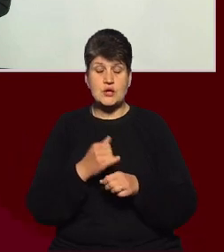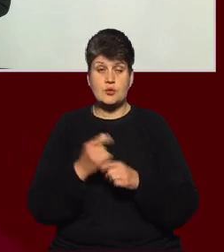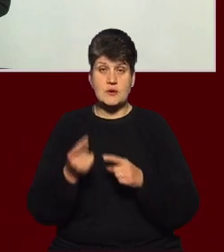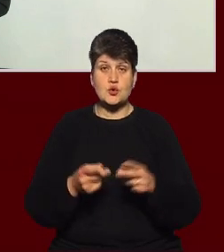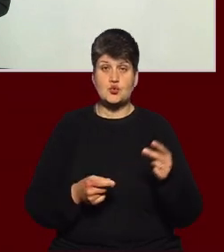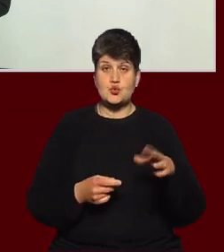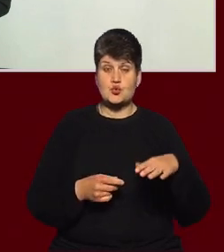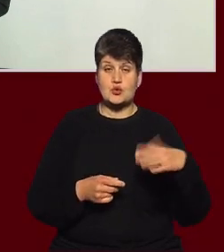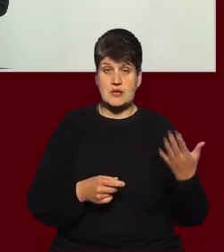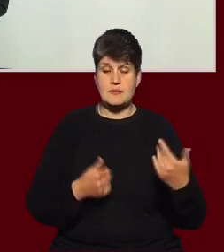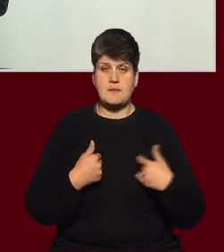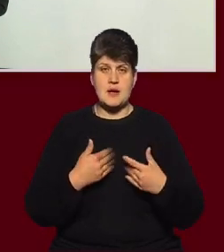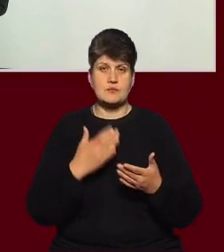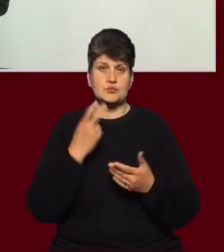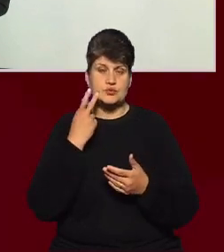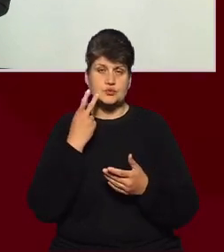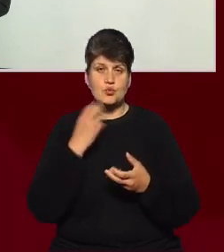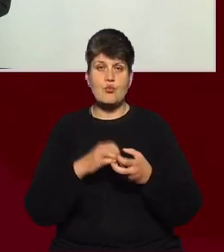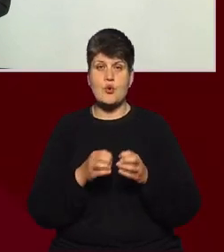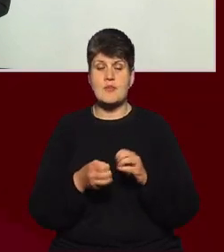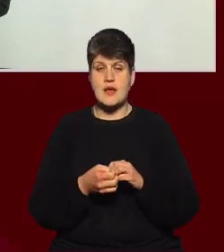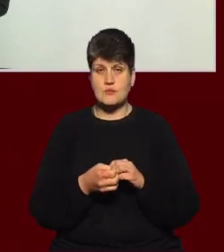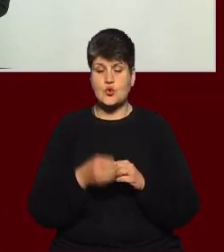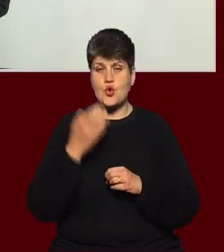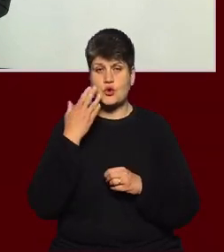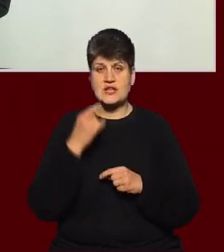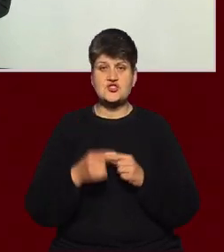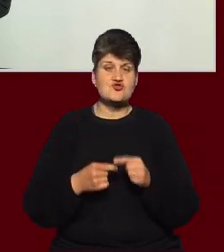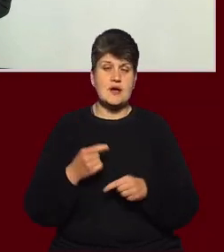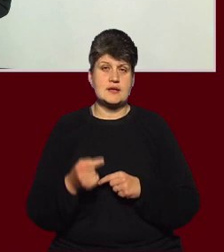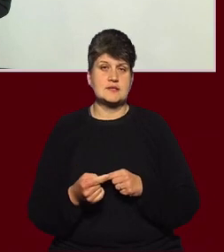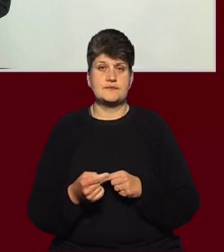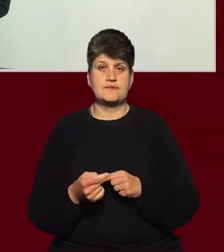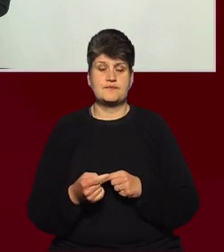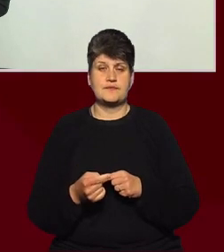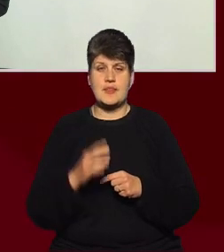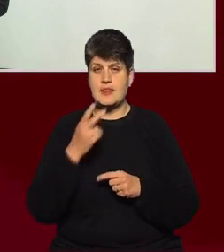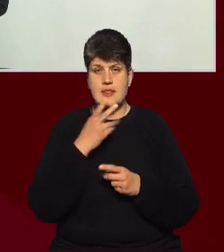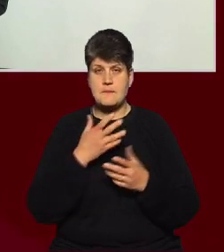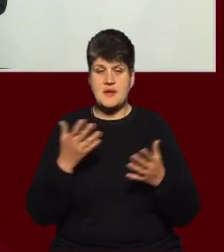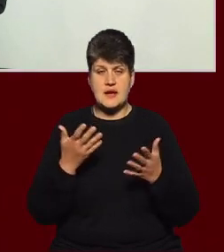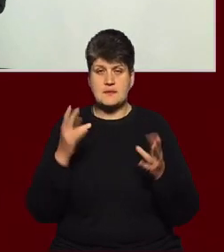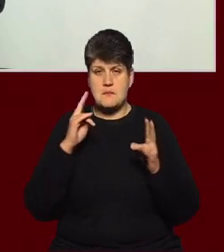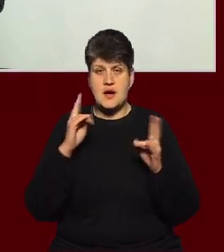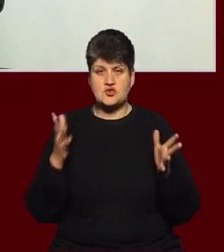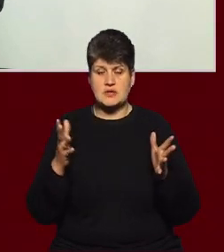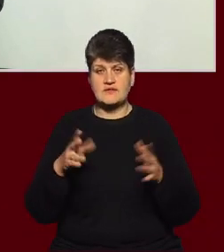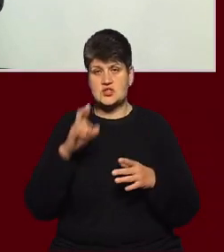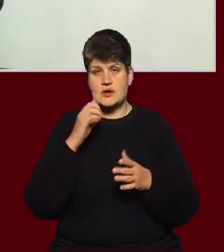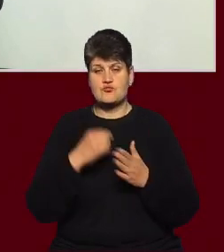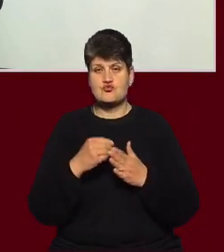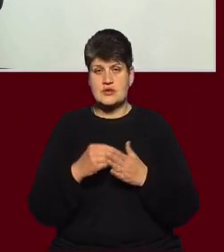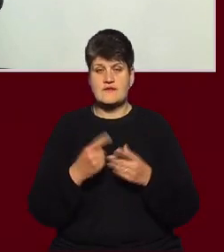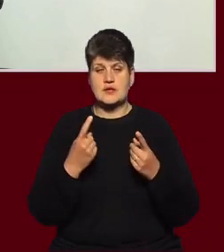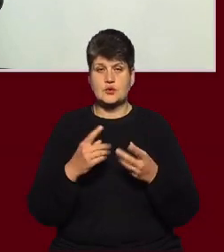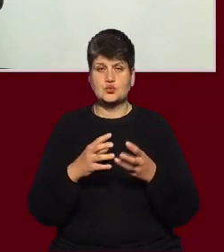систематичну, на жаль, проблему, коли через непередбачення в державному бюджеті достатньої суми коштів,